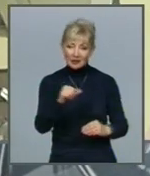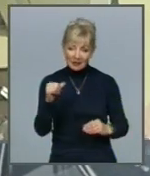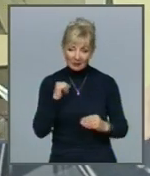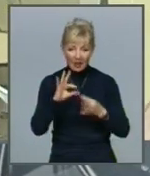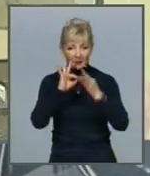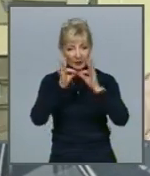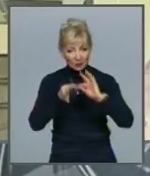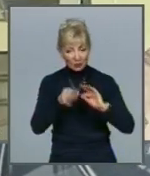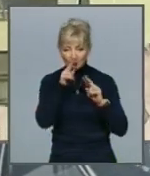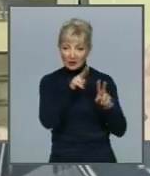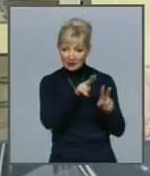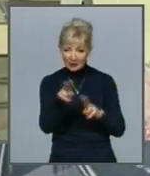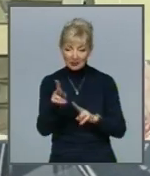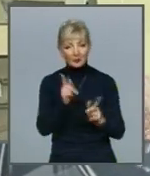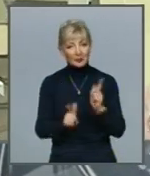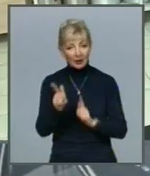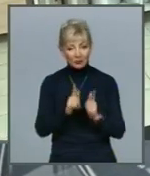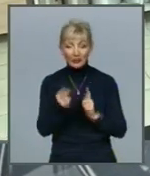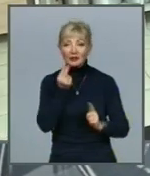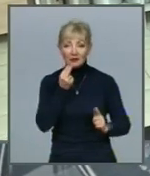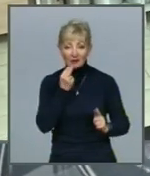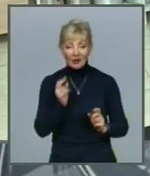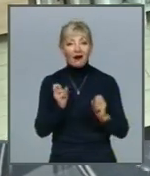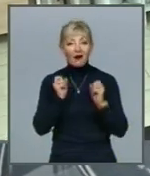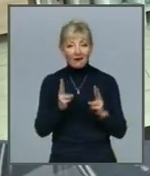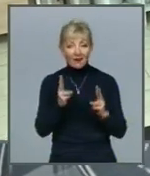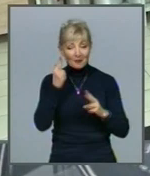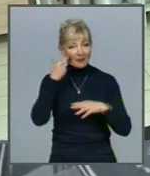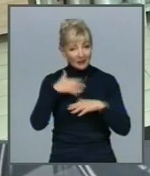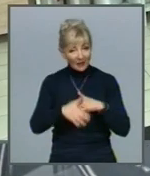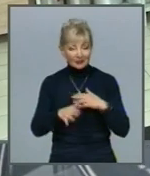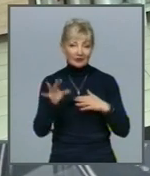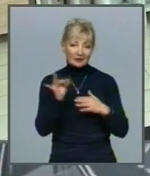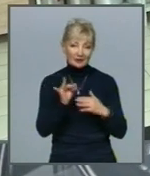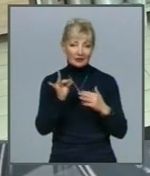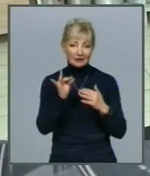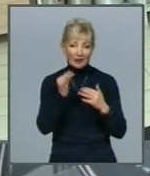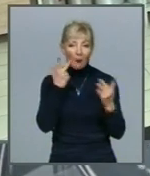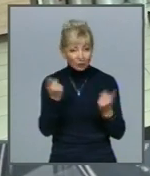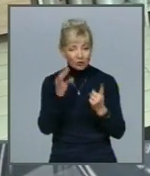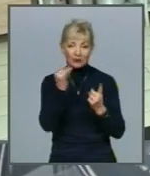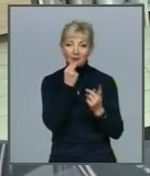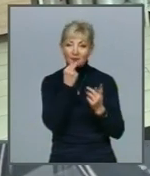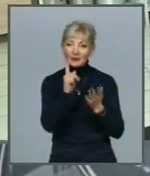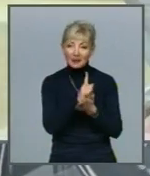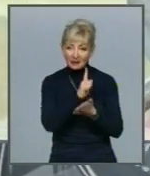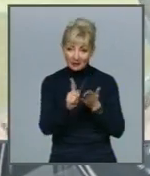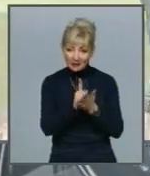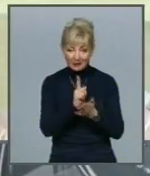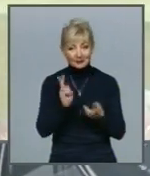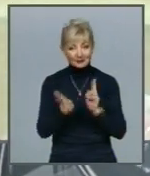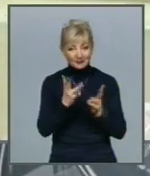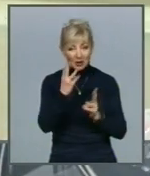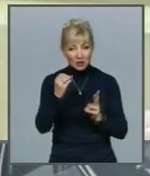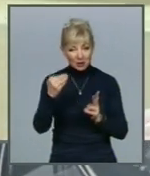стежить за всім процесом приготування страв, як звичайних, так і дієтичних У шеф-кухаря дитячого садочку номер 108